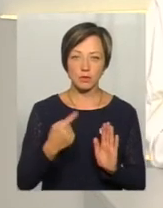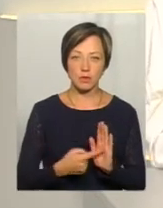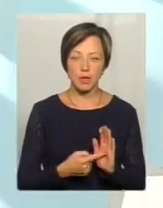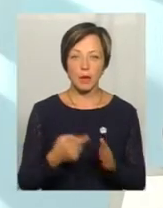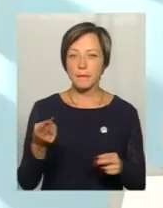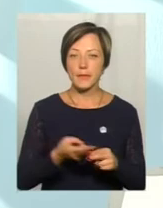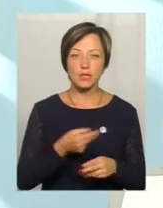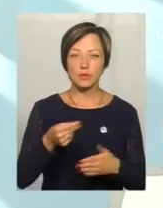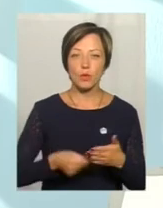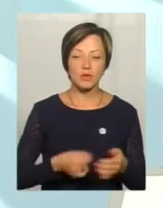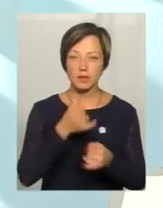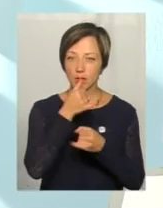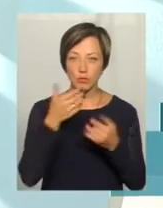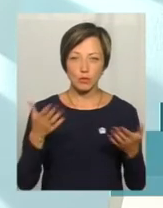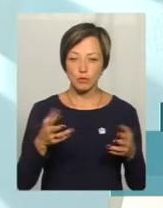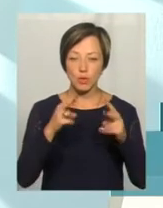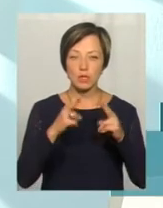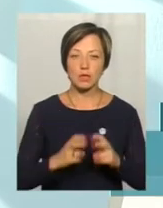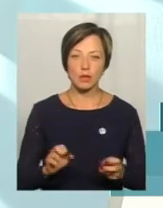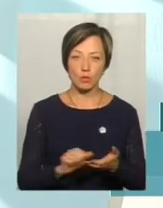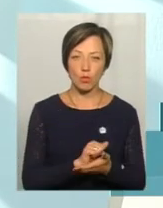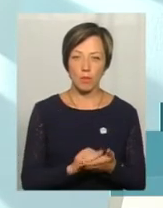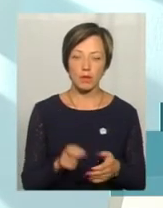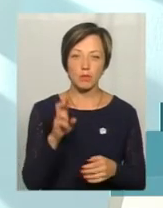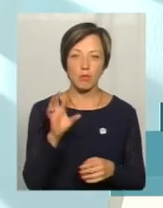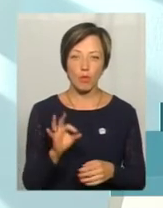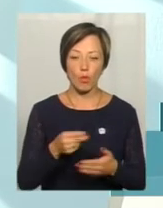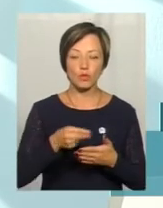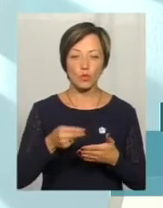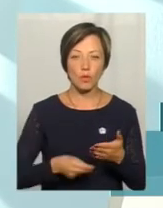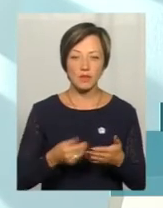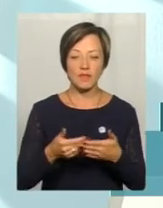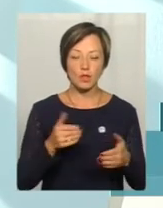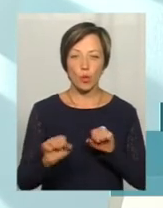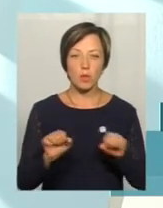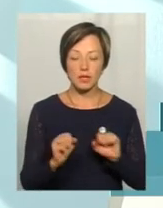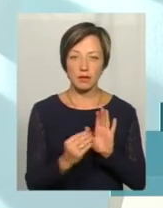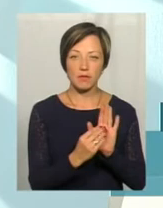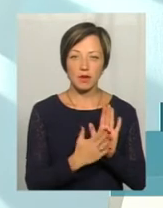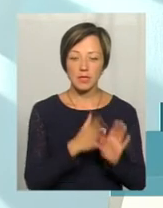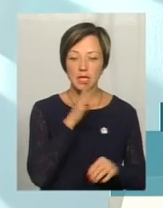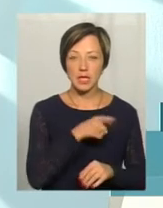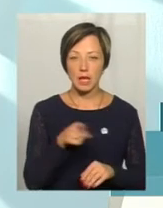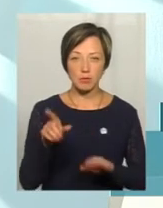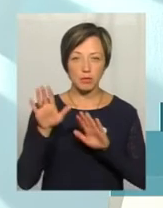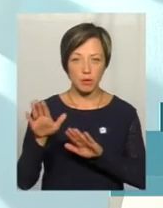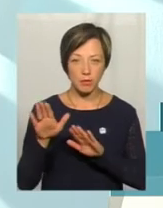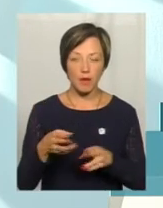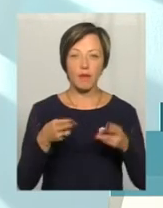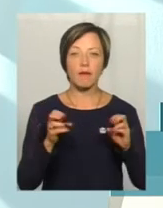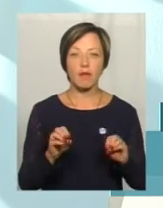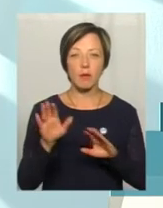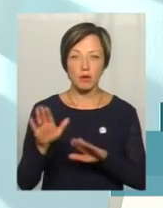без довідки ми не можемо розглядати документи, тому що в довідці від командира вказується термін перебування, де